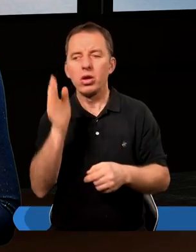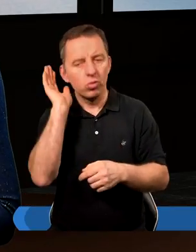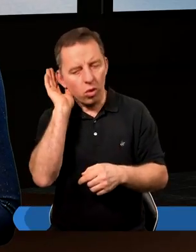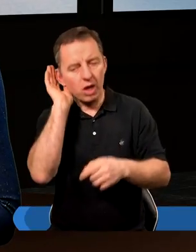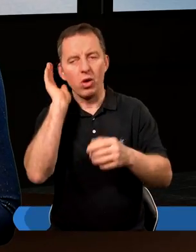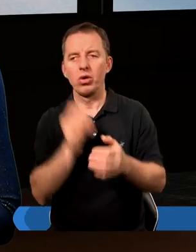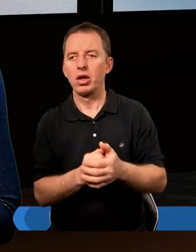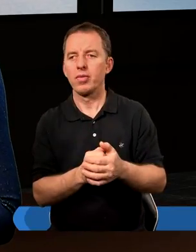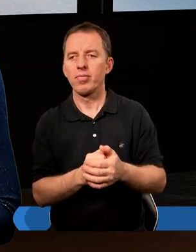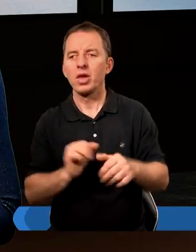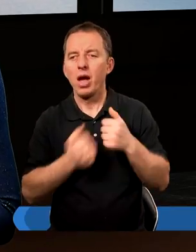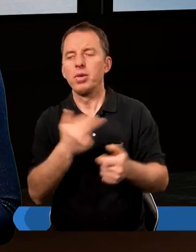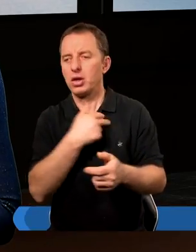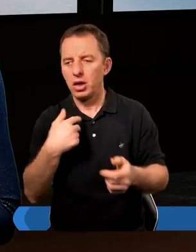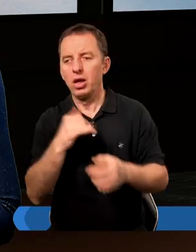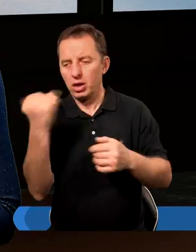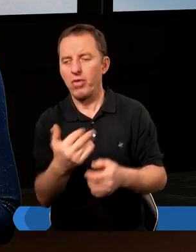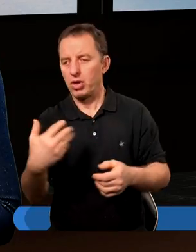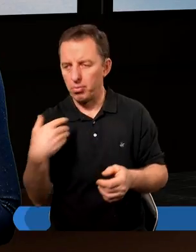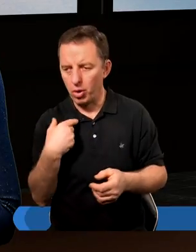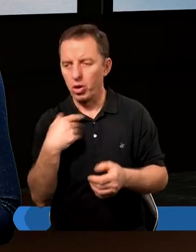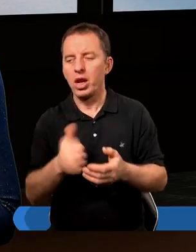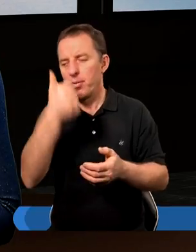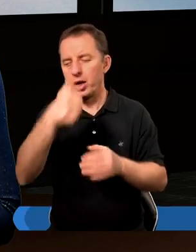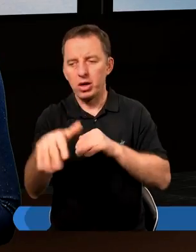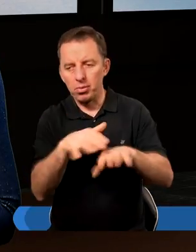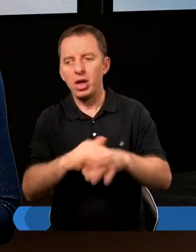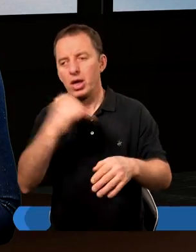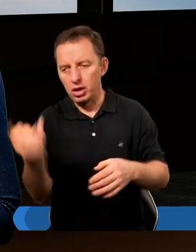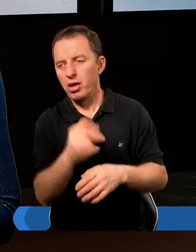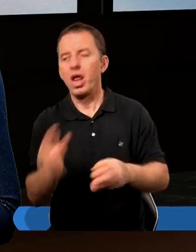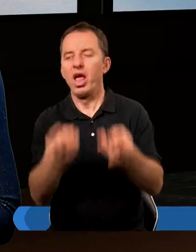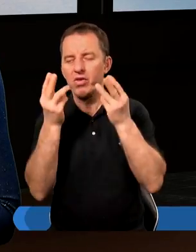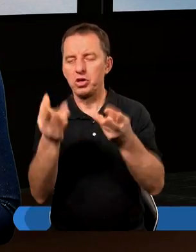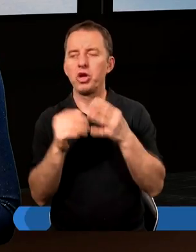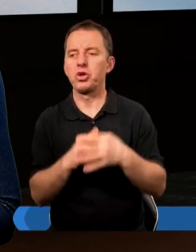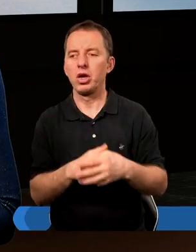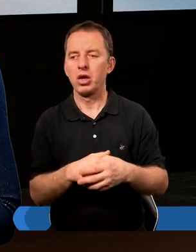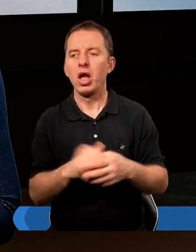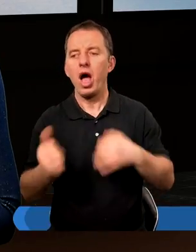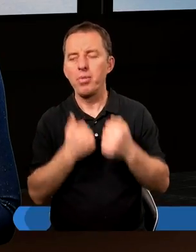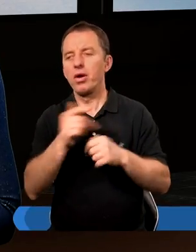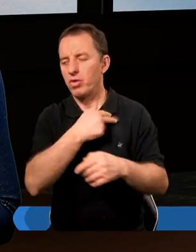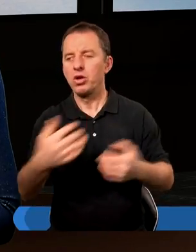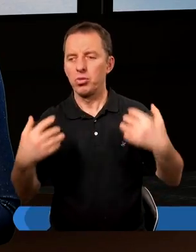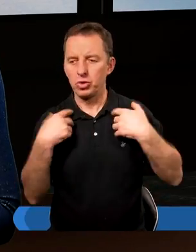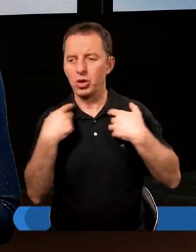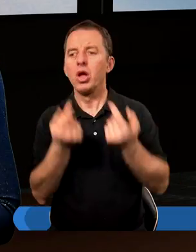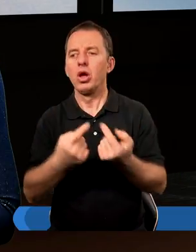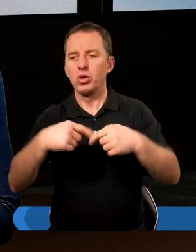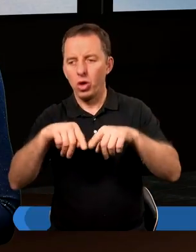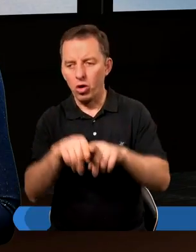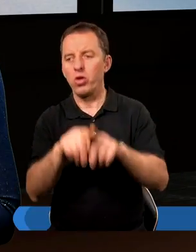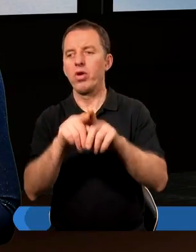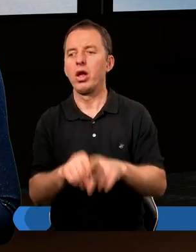słuchają, żebyś dla nas zawsze był na pierwszym miejscu i zawsze najważniejszy i żebyśmy w naszym życiu